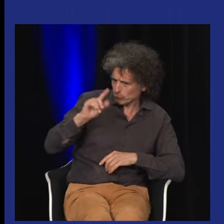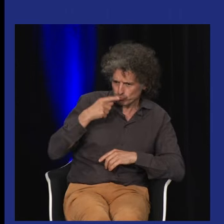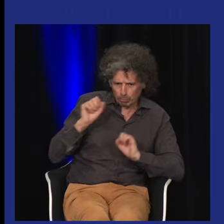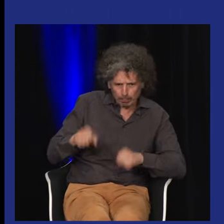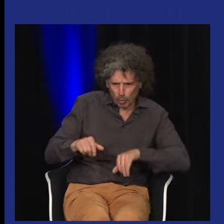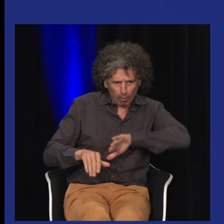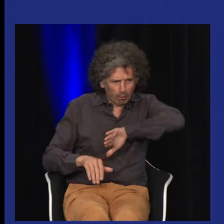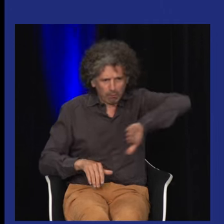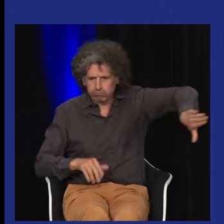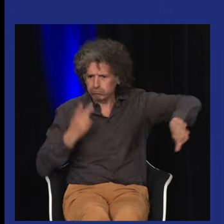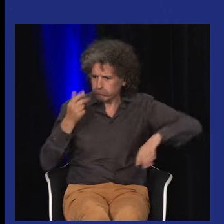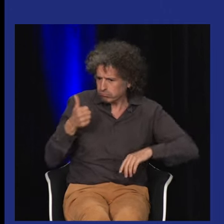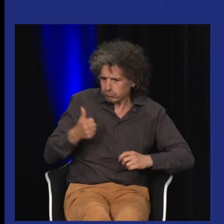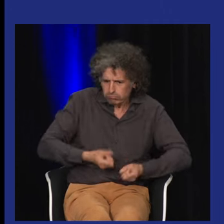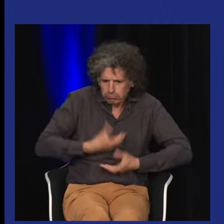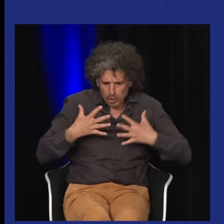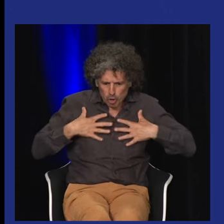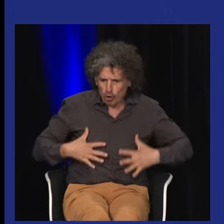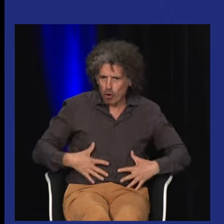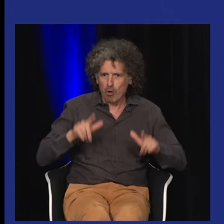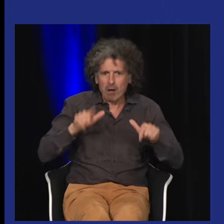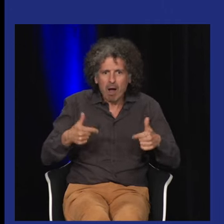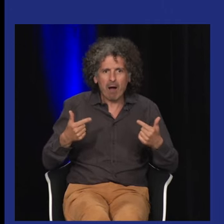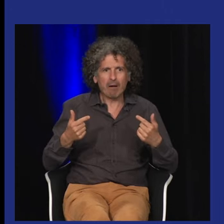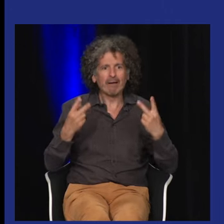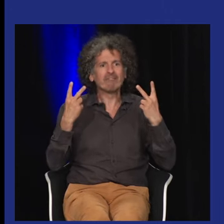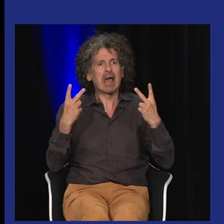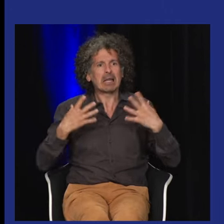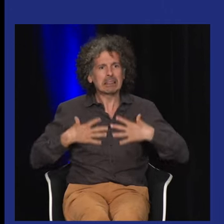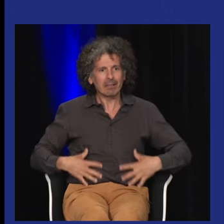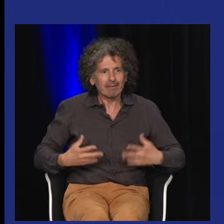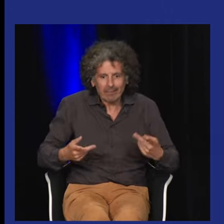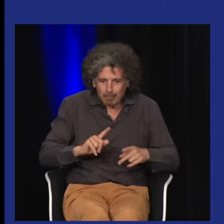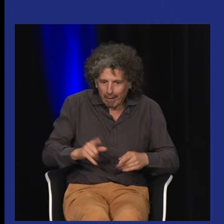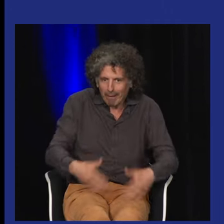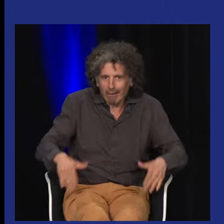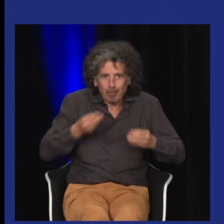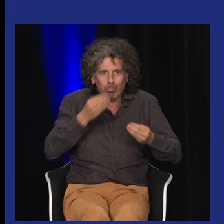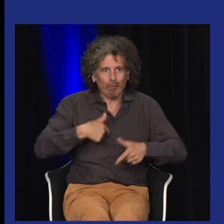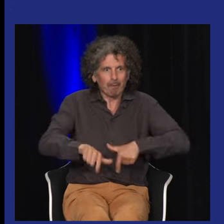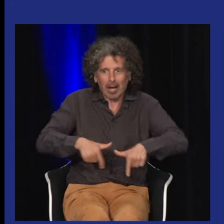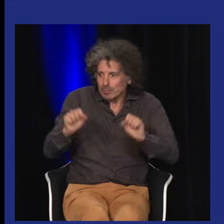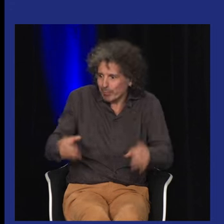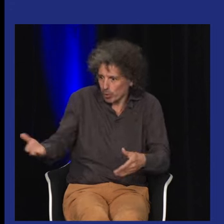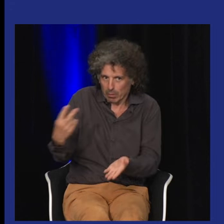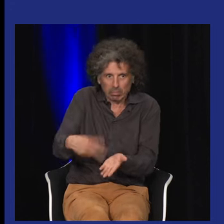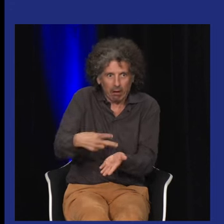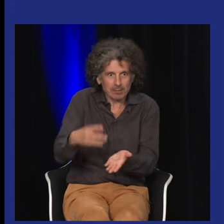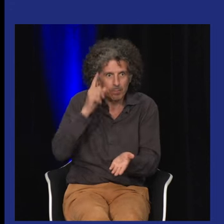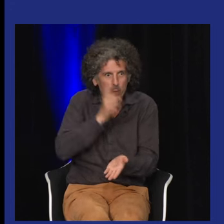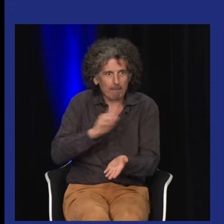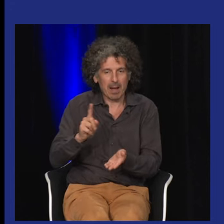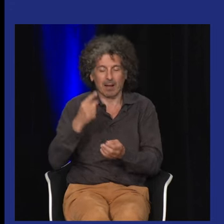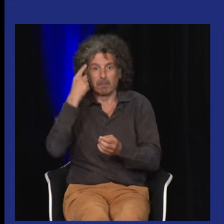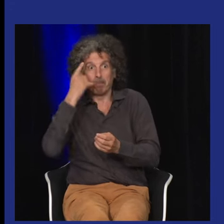'était en lien vraiment avec le monde des entendants il disait non mais tu peux exprimer quelque chose au niveau du corps t'es